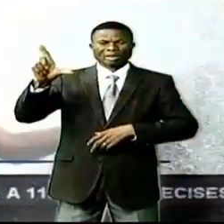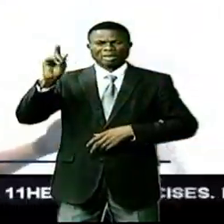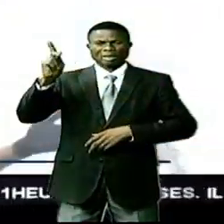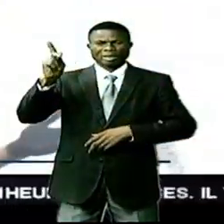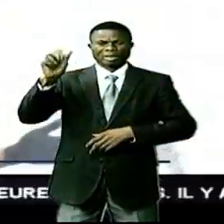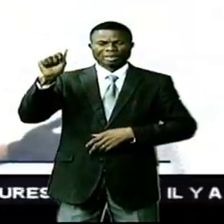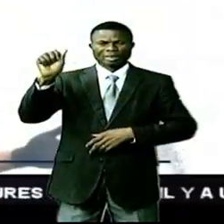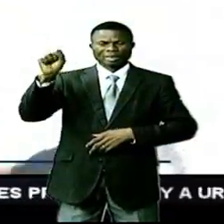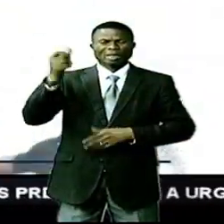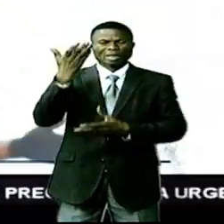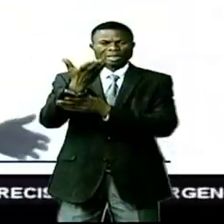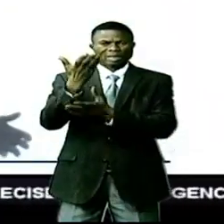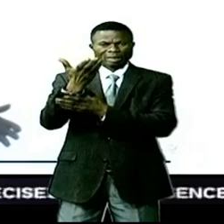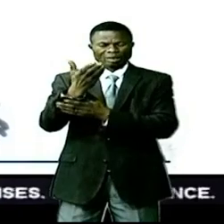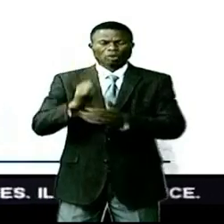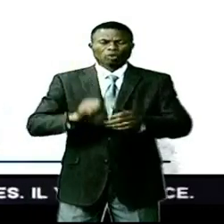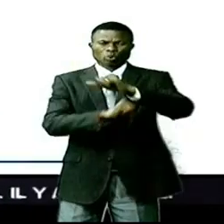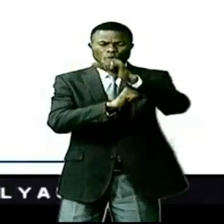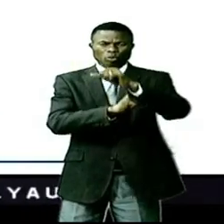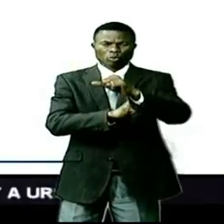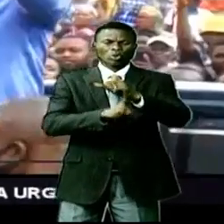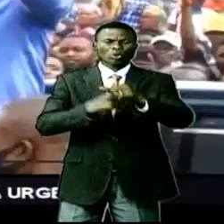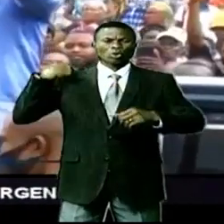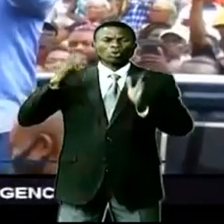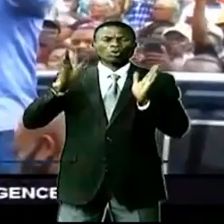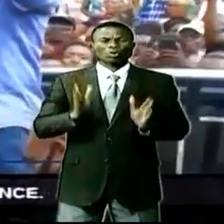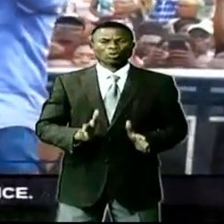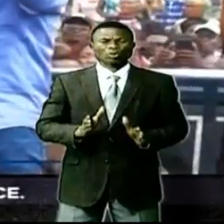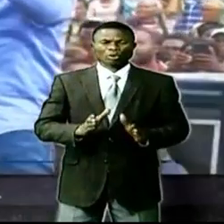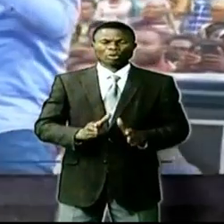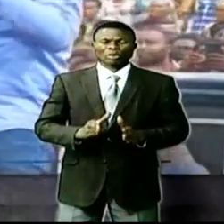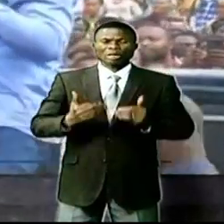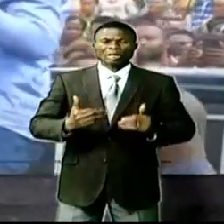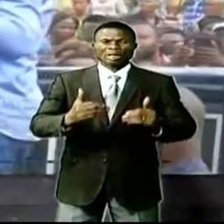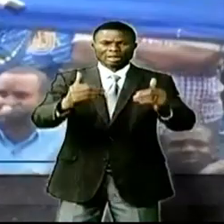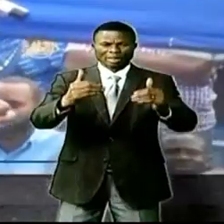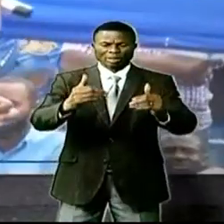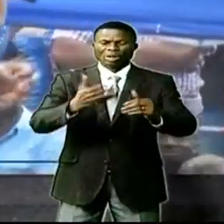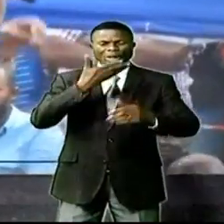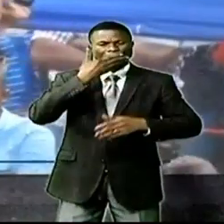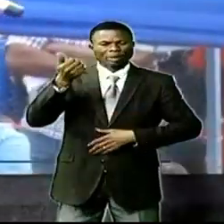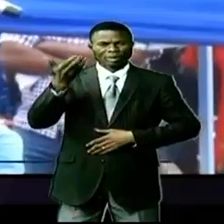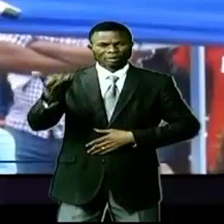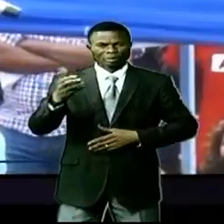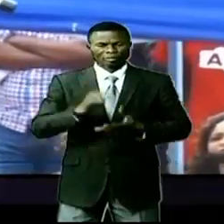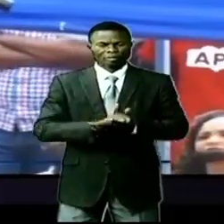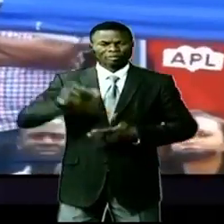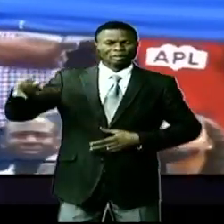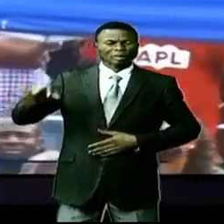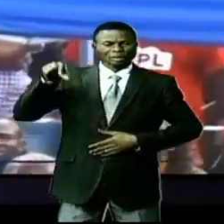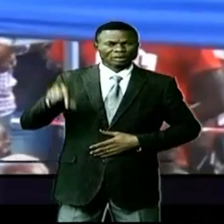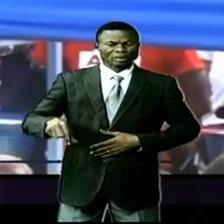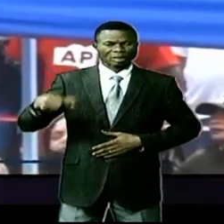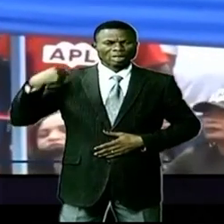qui ont sollicité un soutien du gouverneur, et la suite est favorable. Jacques Kamboula